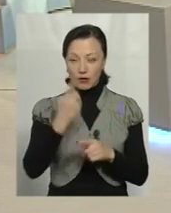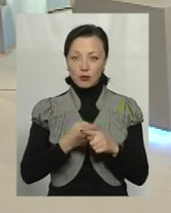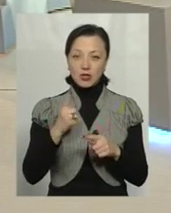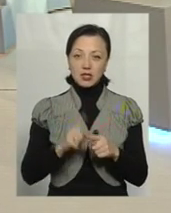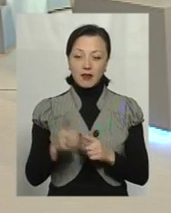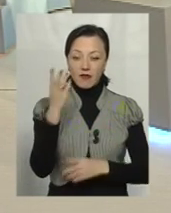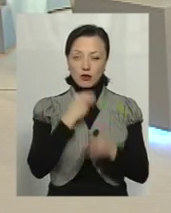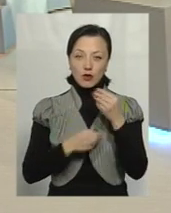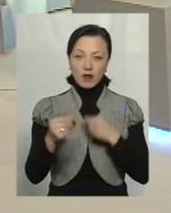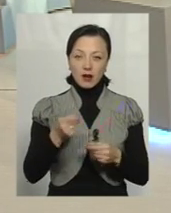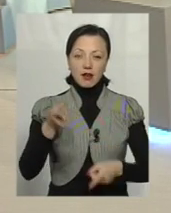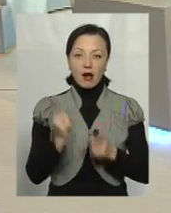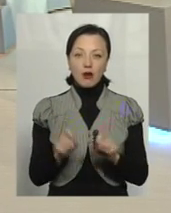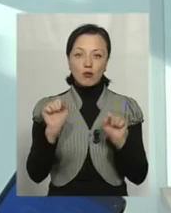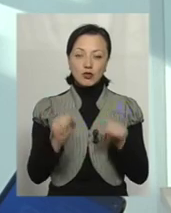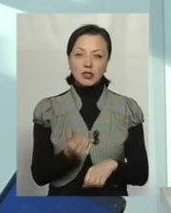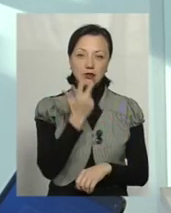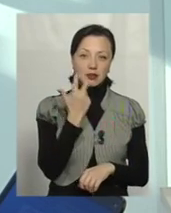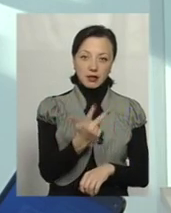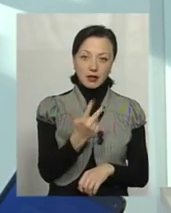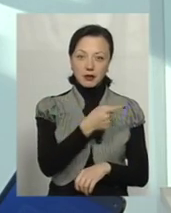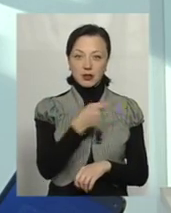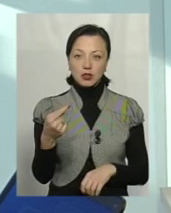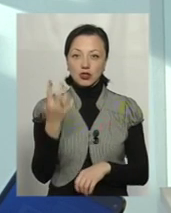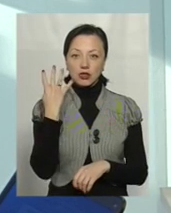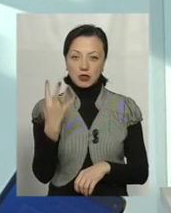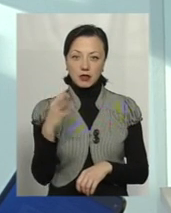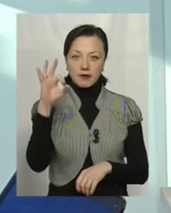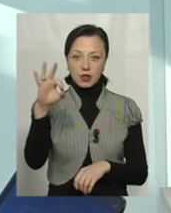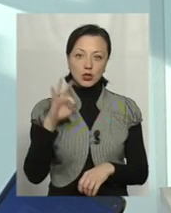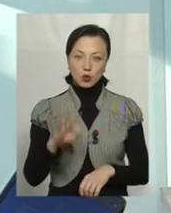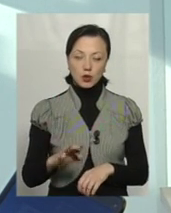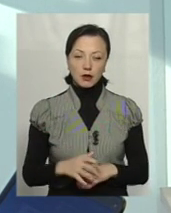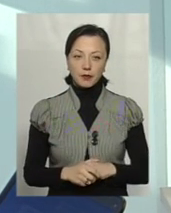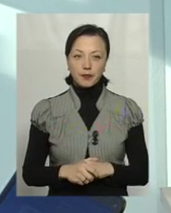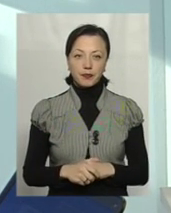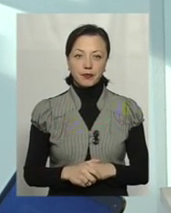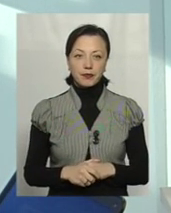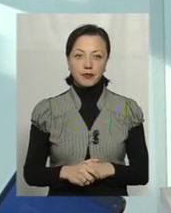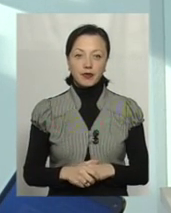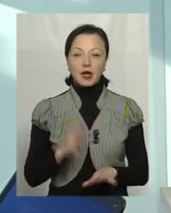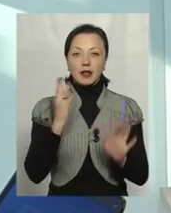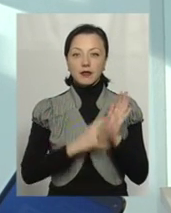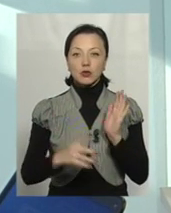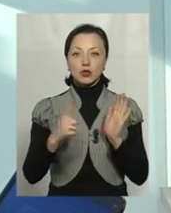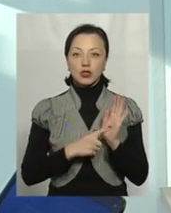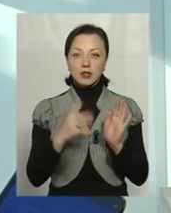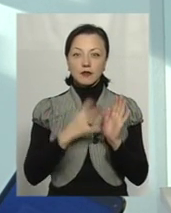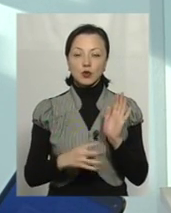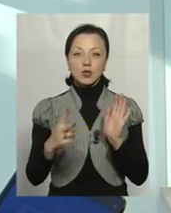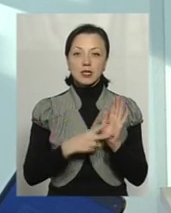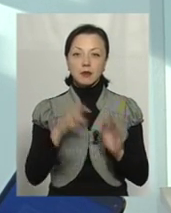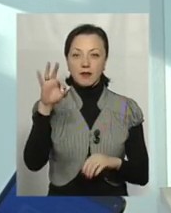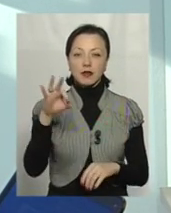фальсифікувати реально можна 3, максимум 4 проценти. Результату 96-97